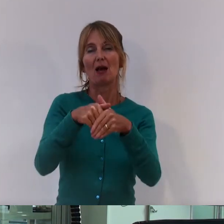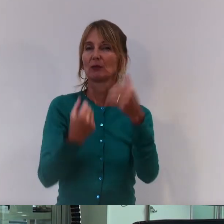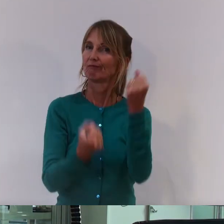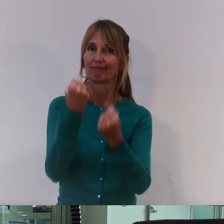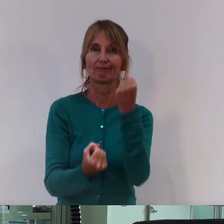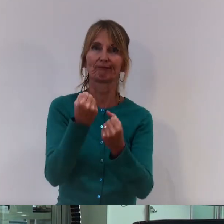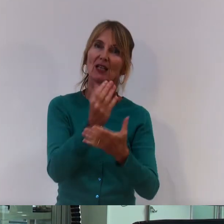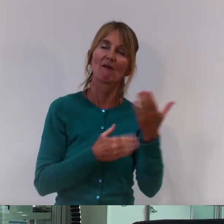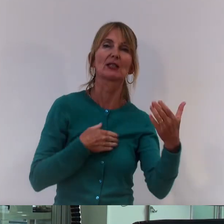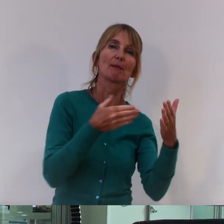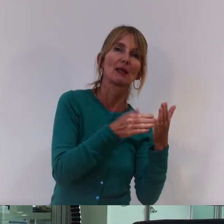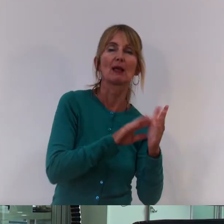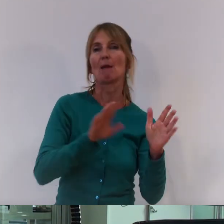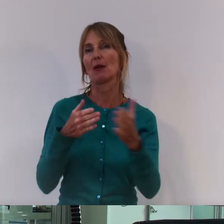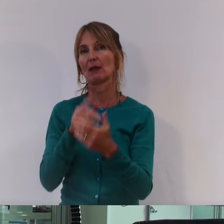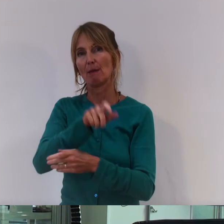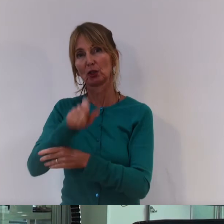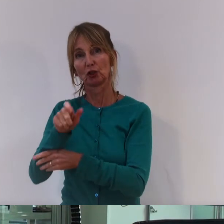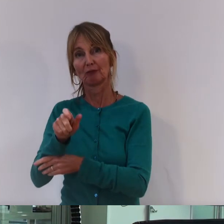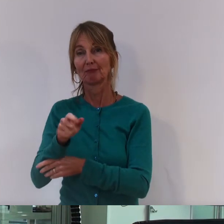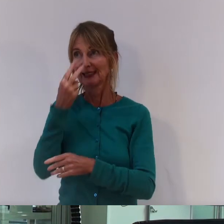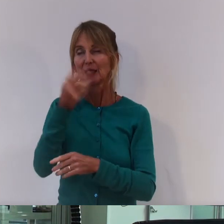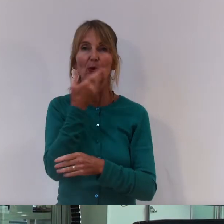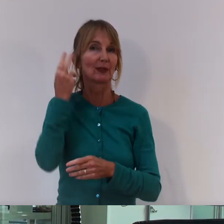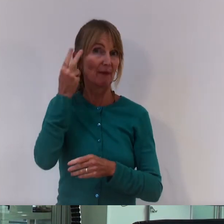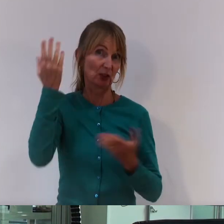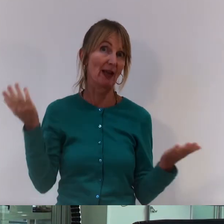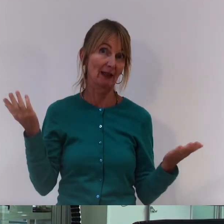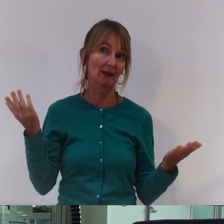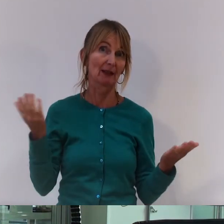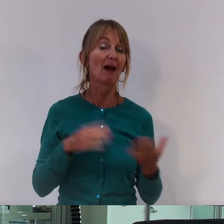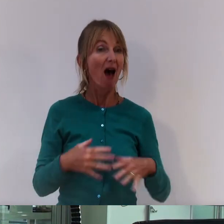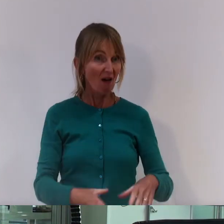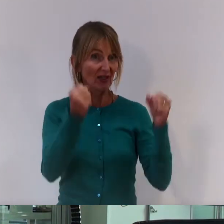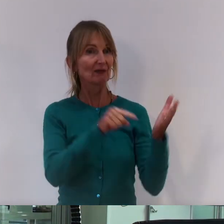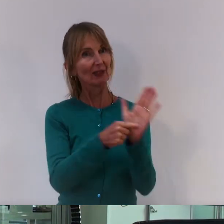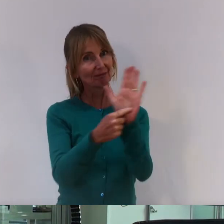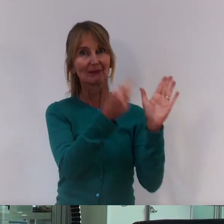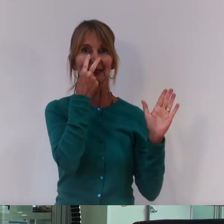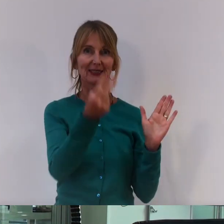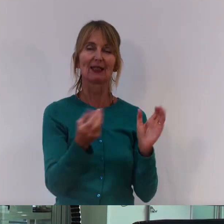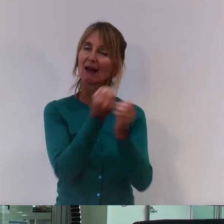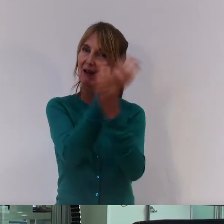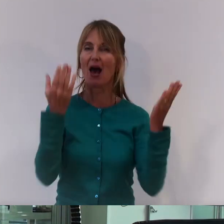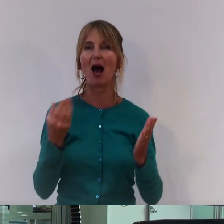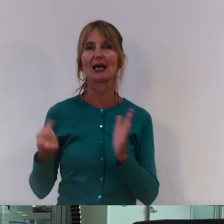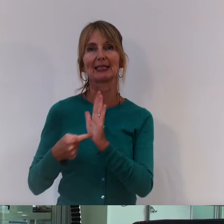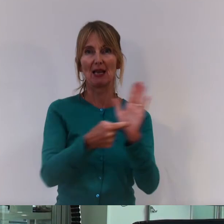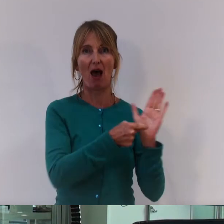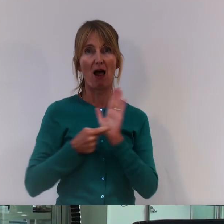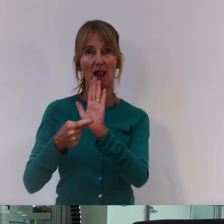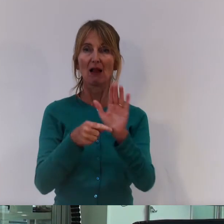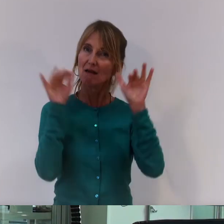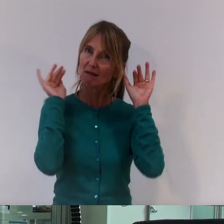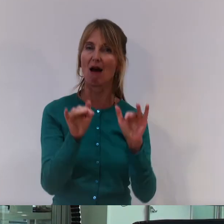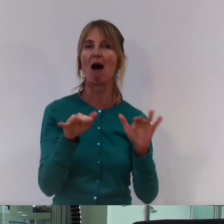von Menschen mit Behinderung keine Selbstverständlichkeit ist. Von dem Festival geht deshalb für mich auch ein eindeutiges Signal aus für gesellschaftliche